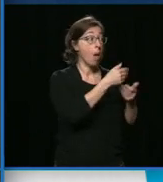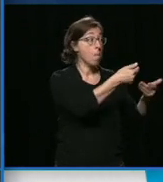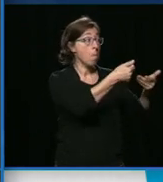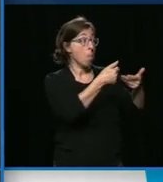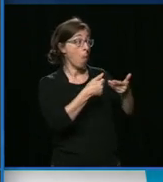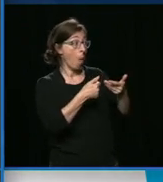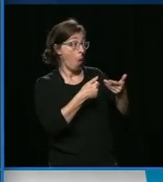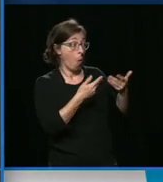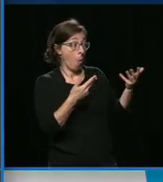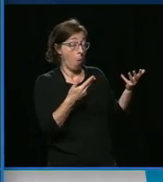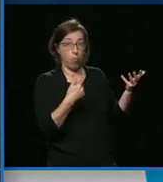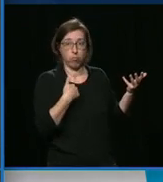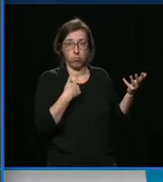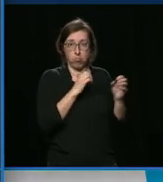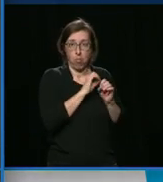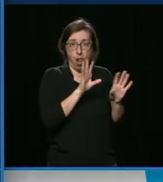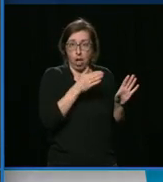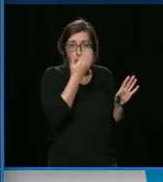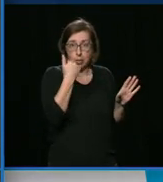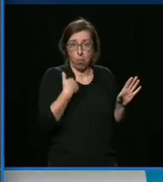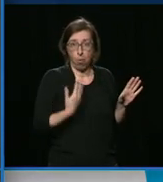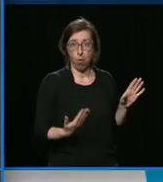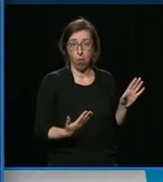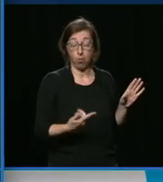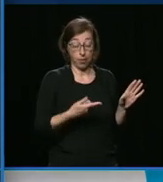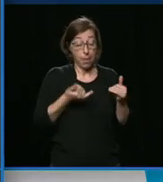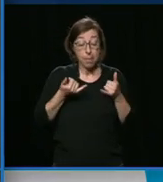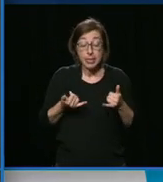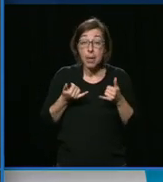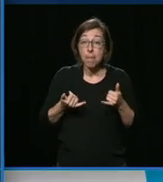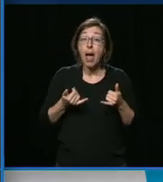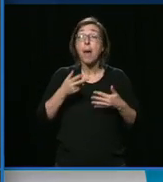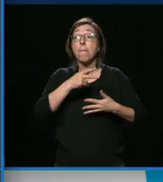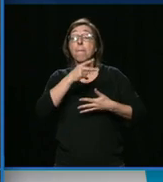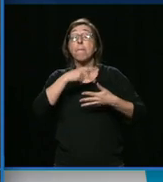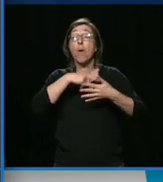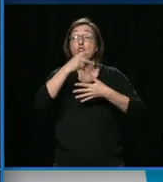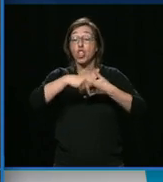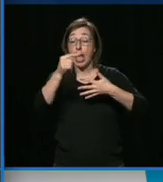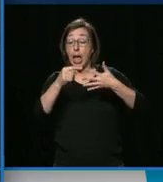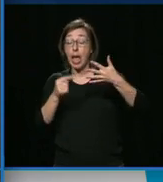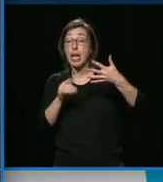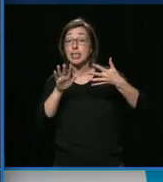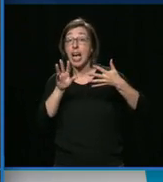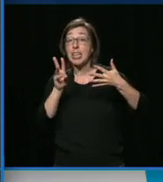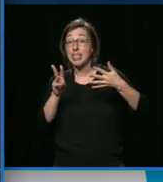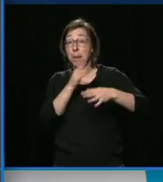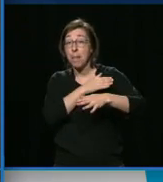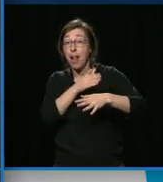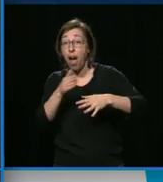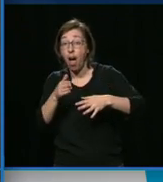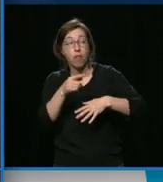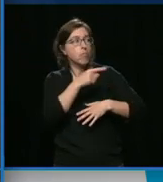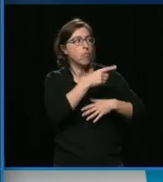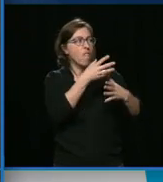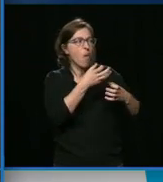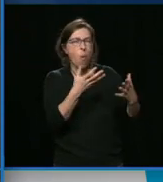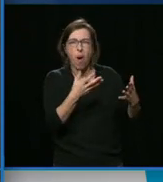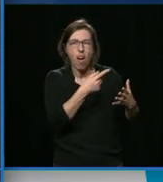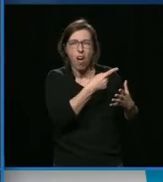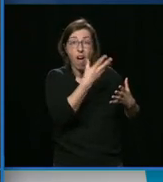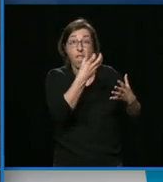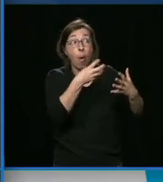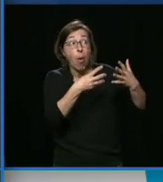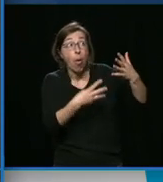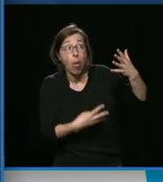milliards? Là, en a 56 milliards. Est-ce que Québec solidaire en veut 100 milliards, 200 milliards? De